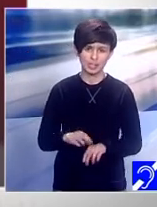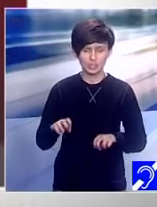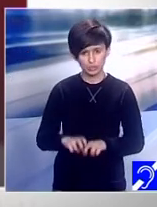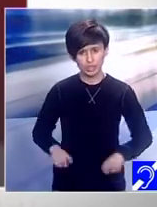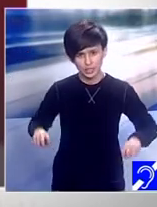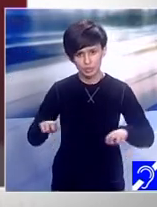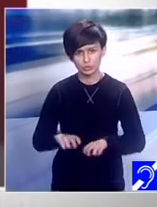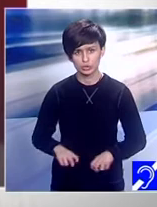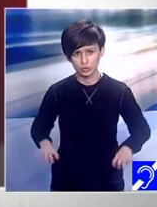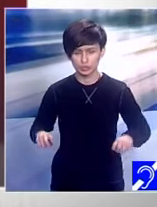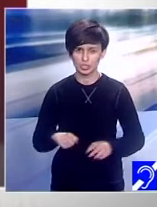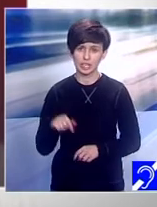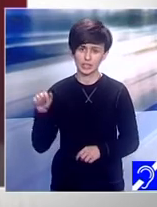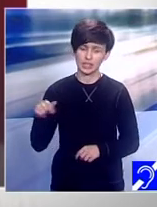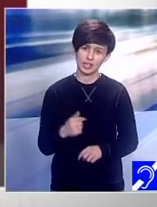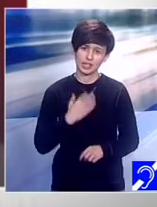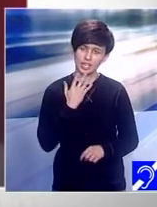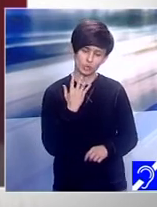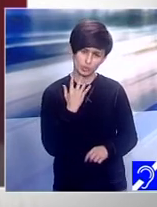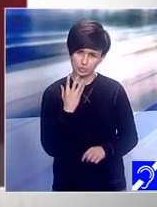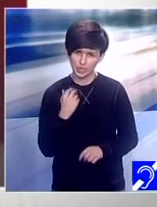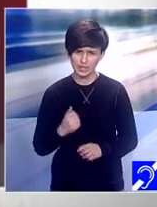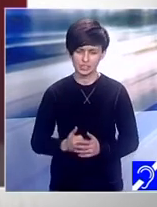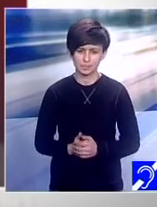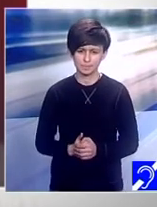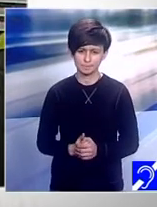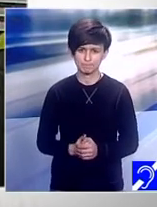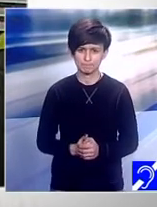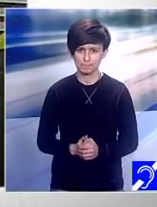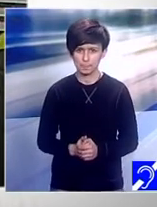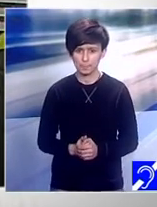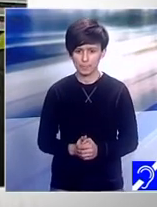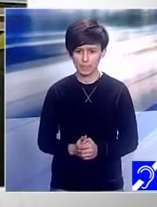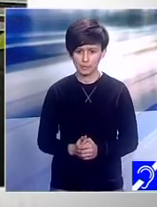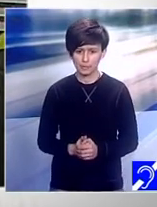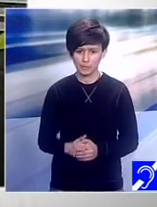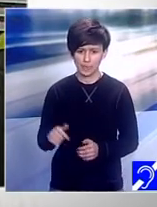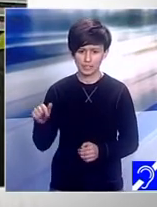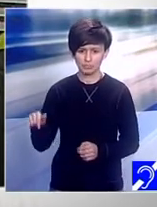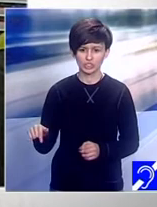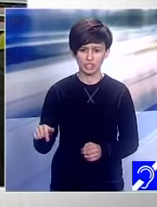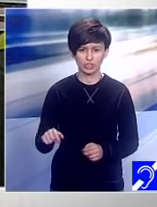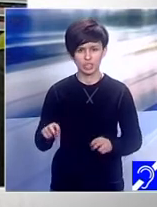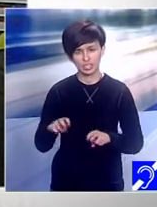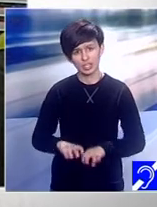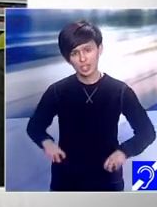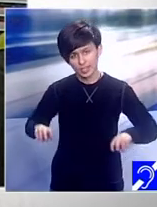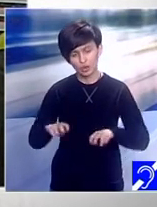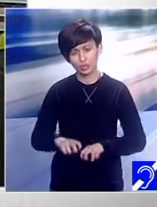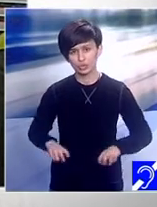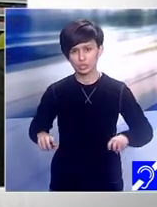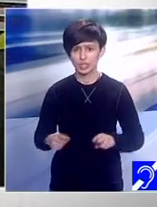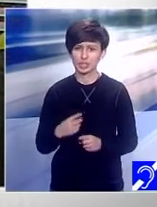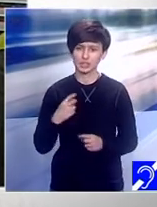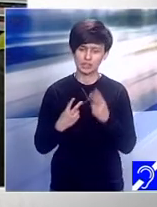down. Erau suspecti, doar că așa se zice. Și acolo când i-a dus să-i controleze, să-i consulte, să vadă cum sunt,